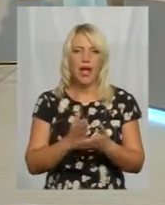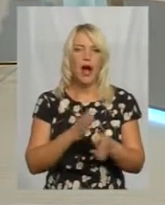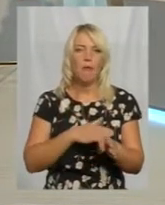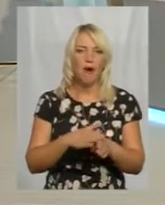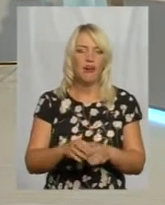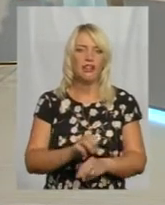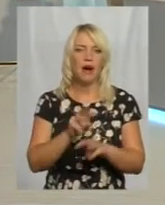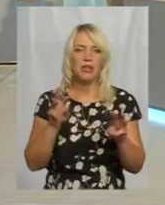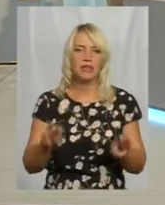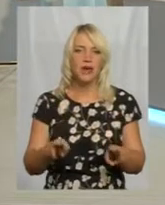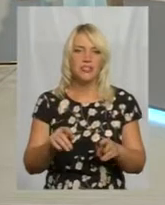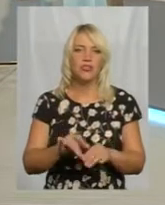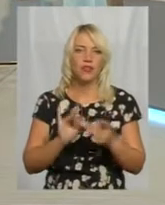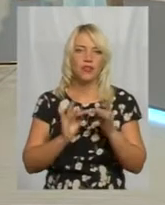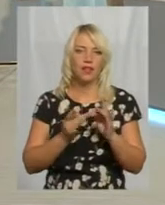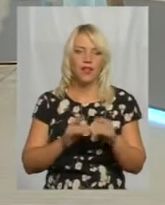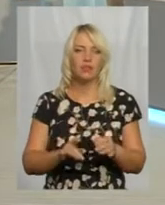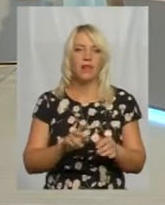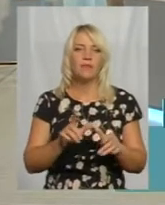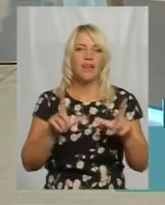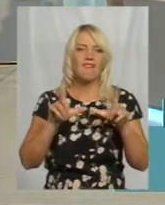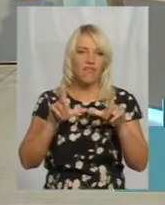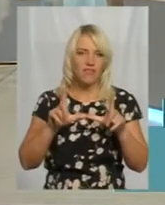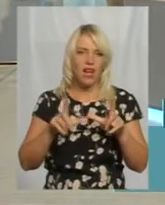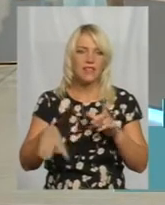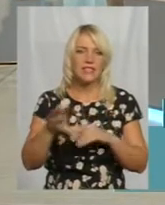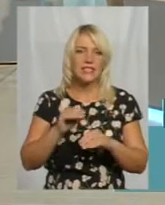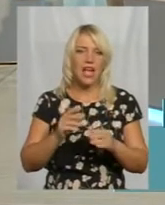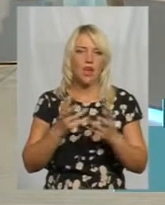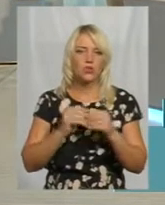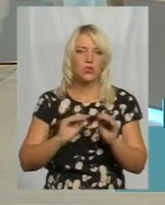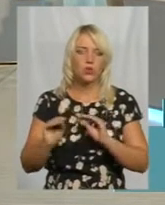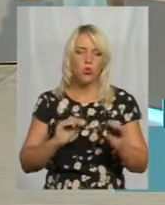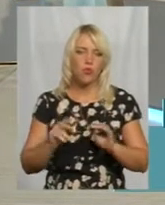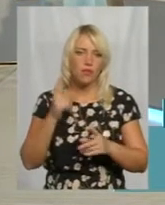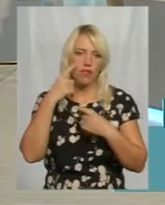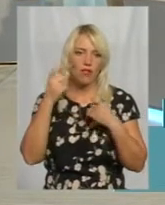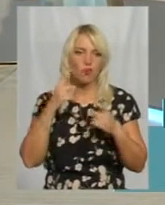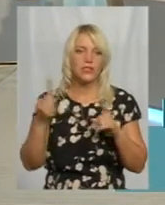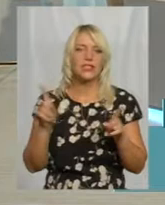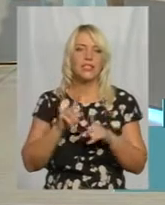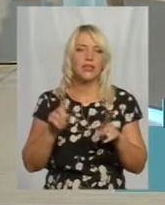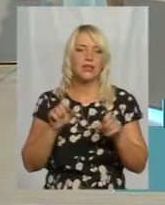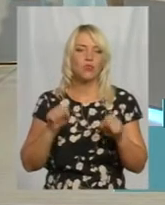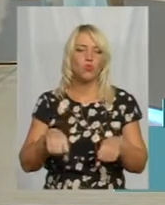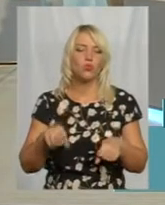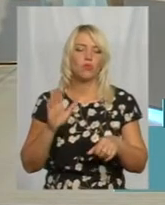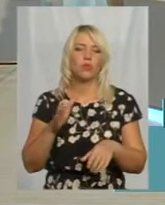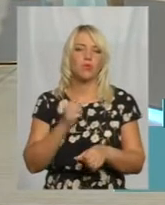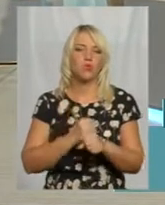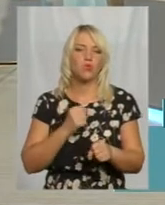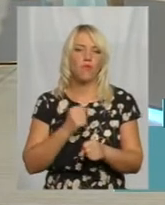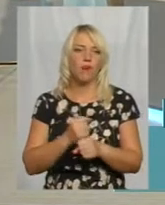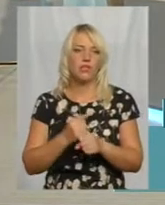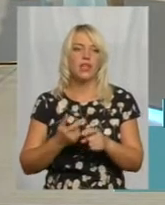забезпечено інтернет, вай-фай, все устаткування інформаційне, з яким можна буде працювати.